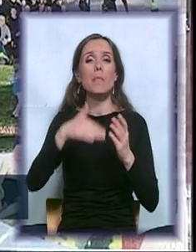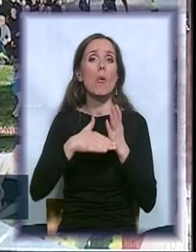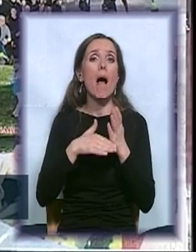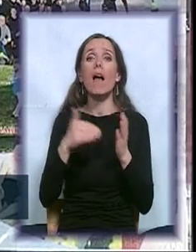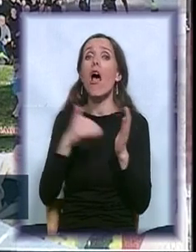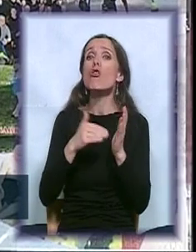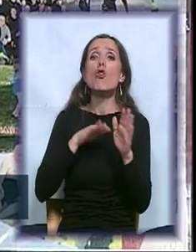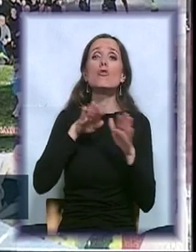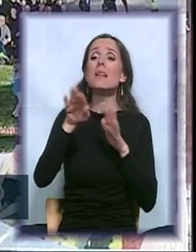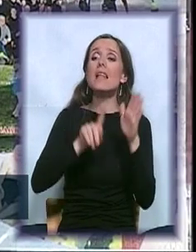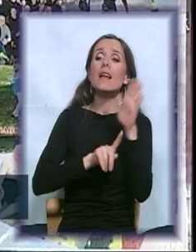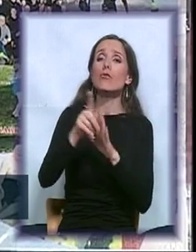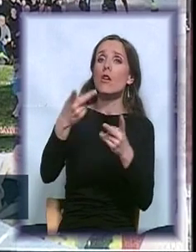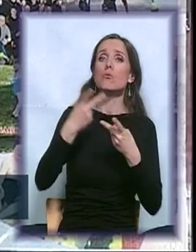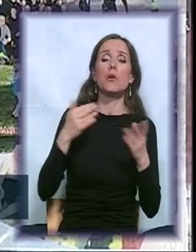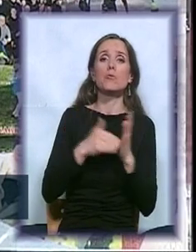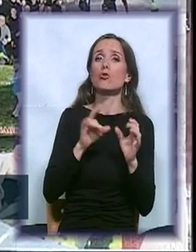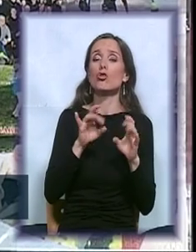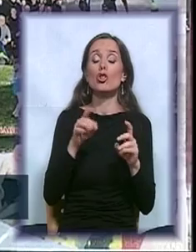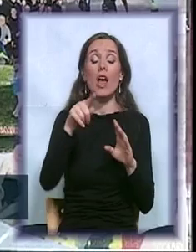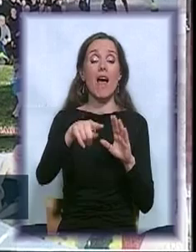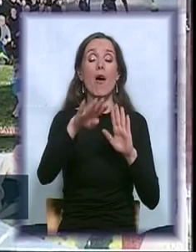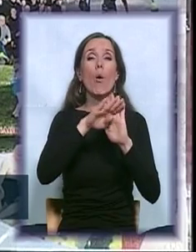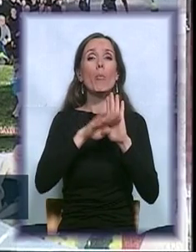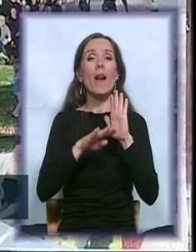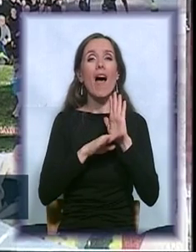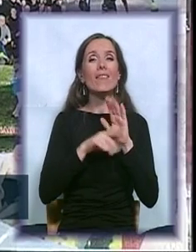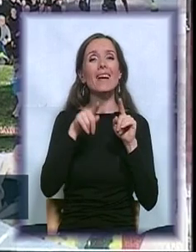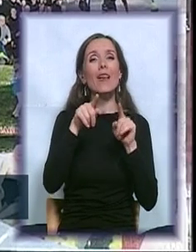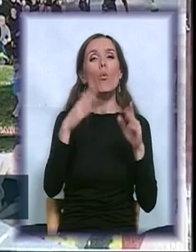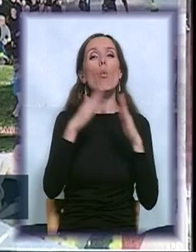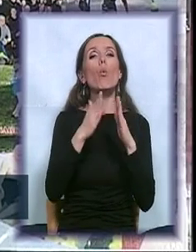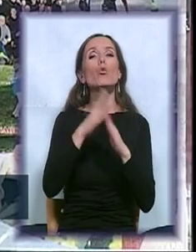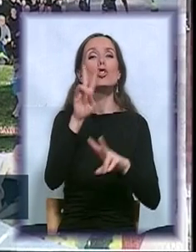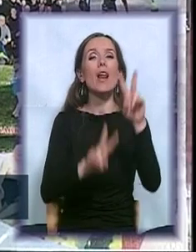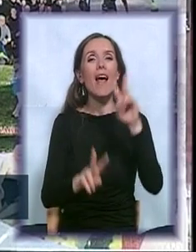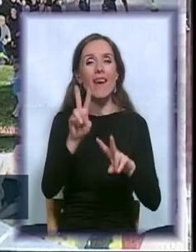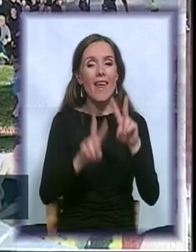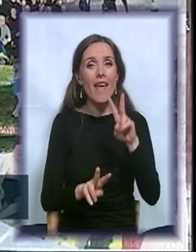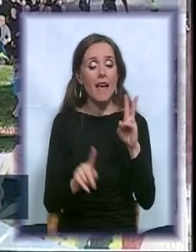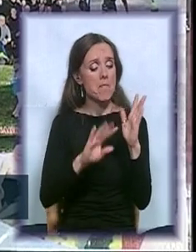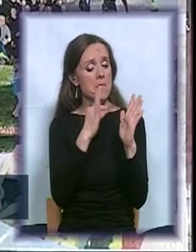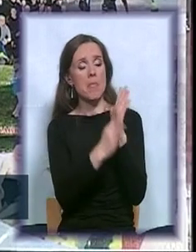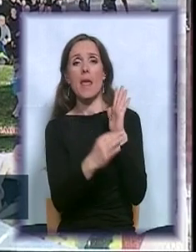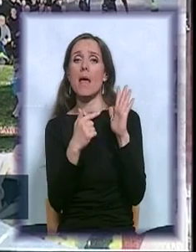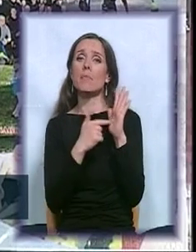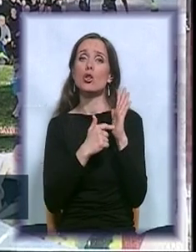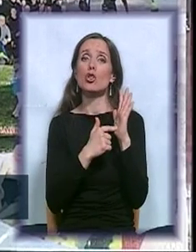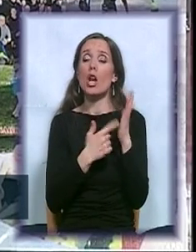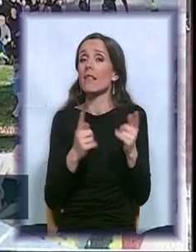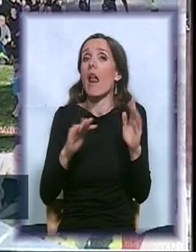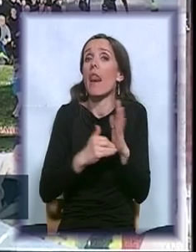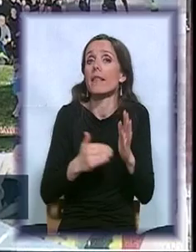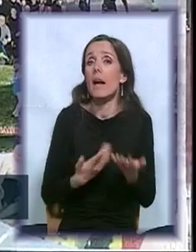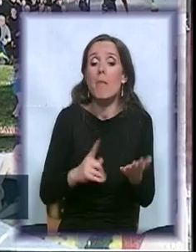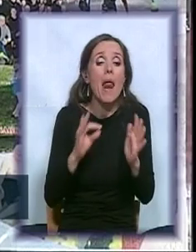dobili. Tako da prosto u pravilniku te kućne nege ne piše da ne treba. Ne piše